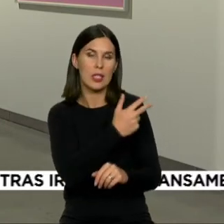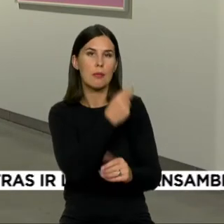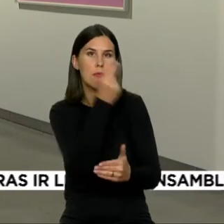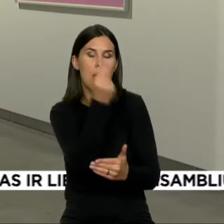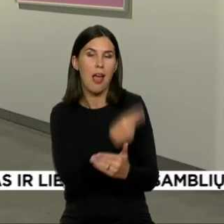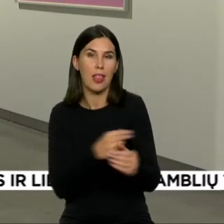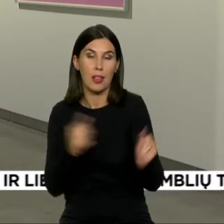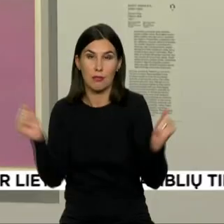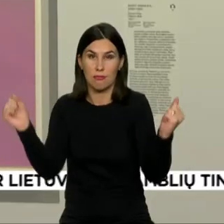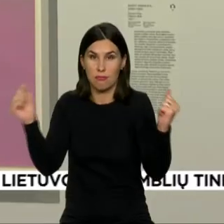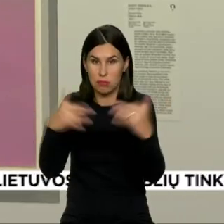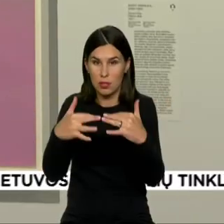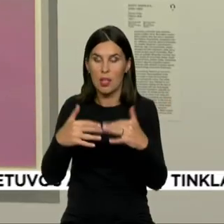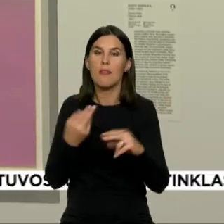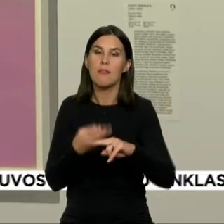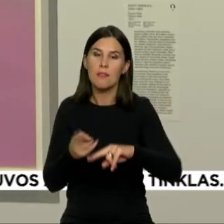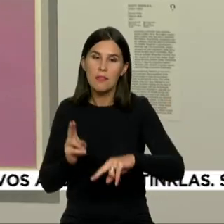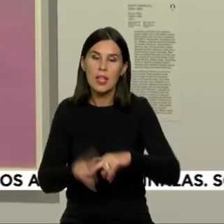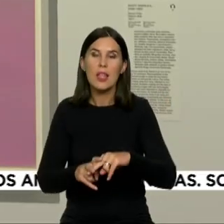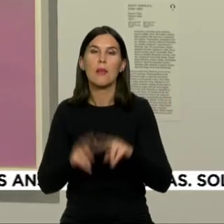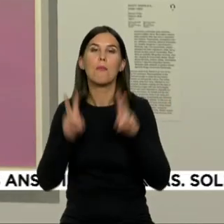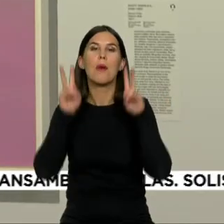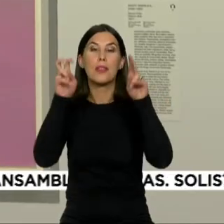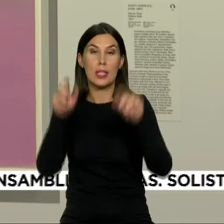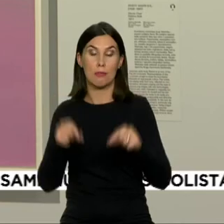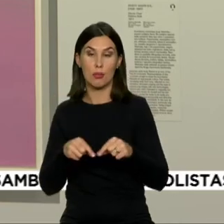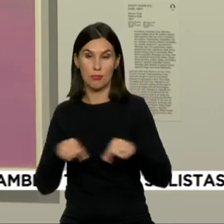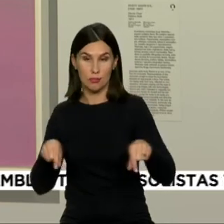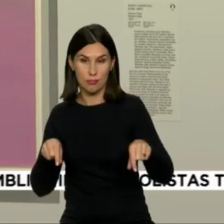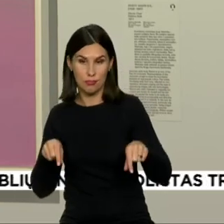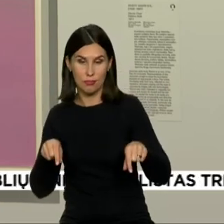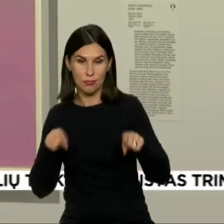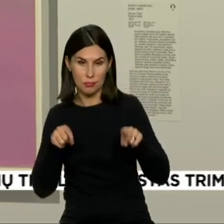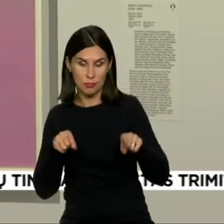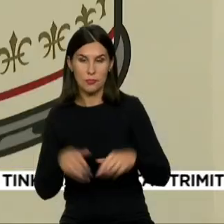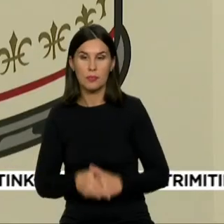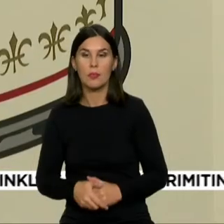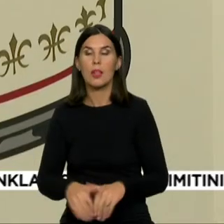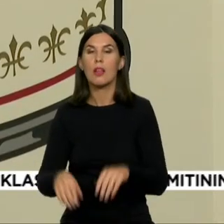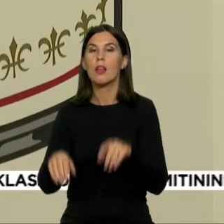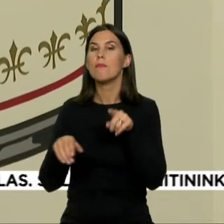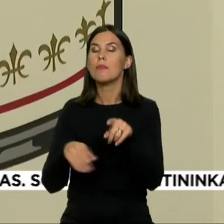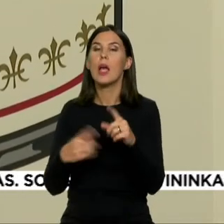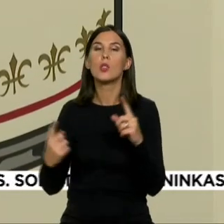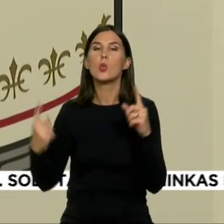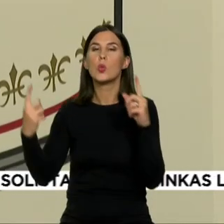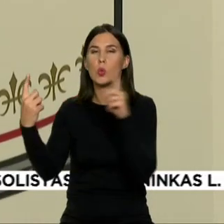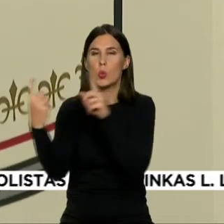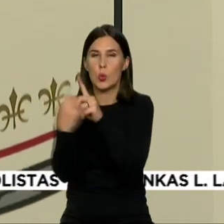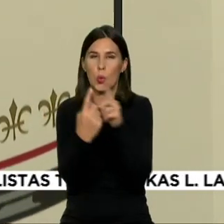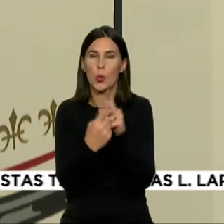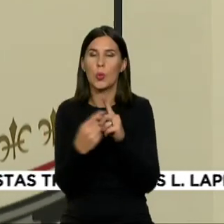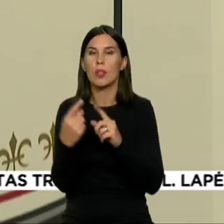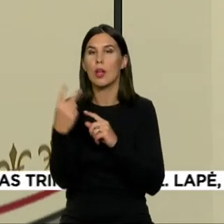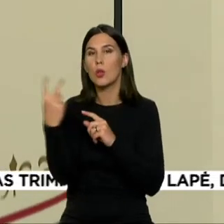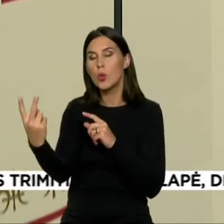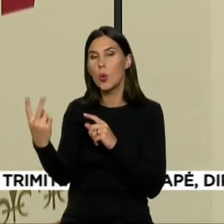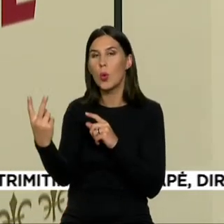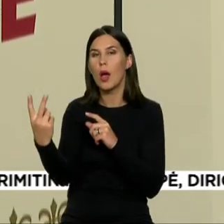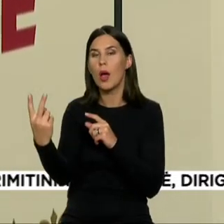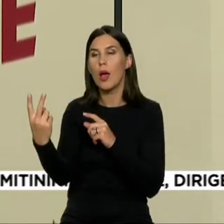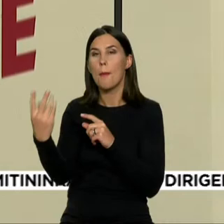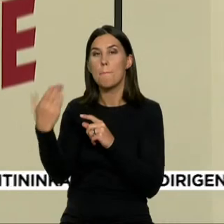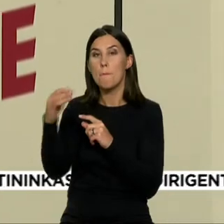pasirinktas pavadinimas – susitikimas, kurio nebuvo. Parodoje susitinka dviejų Europos meno muziejų – MO ir